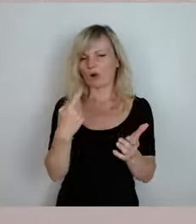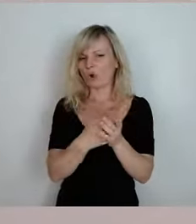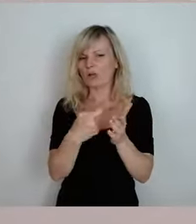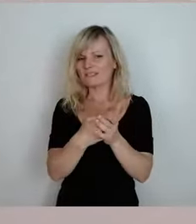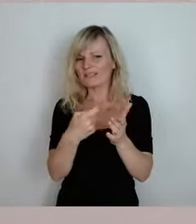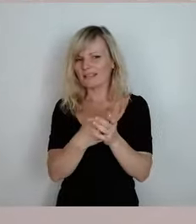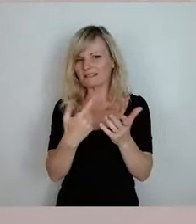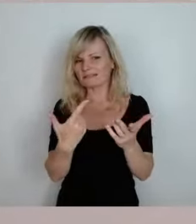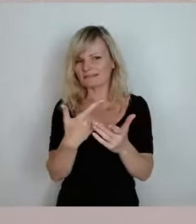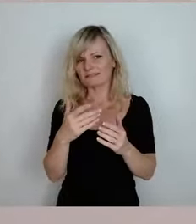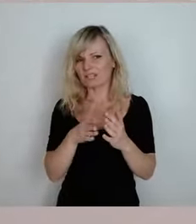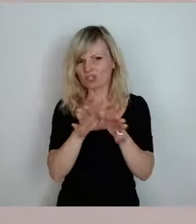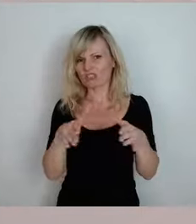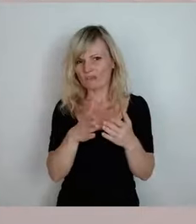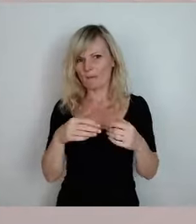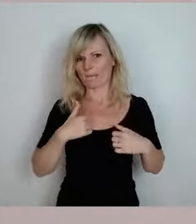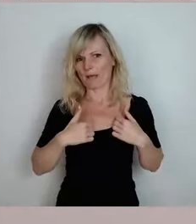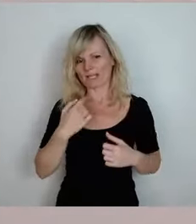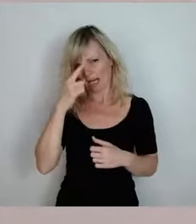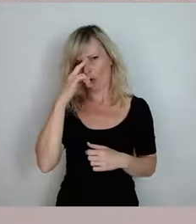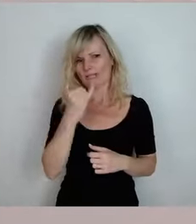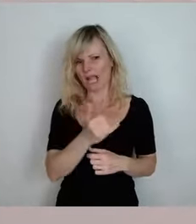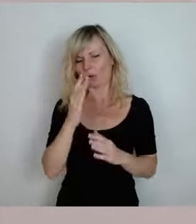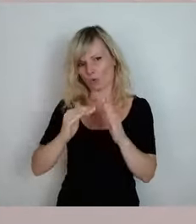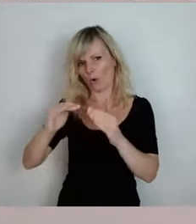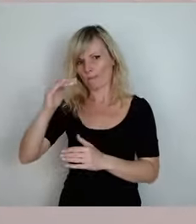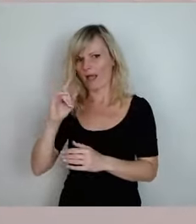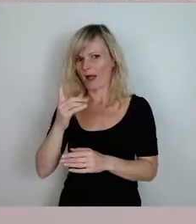die wird es hergeben. Und wahrscheinlich noch einiges mehr.